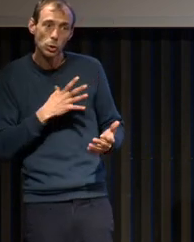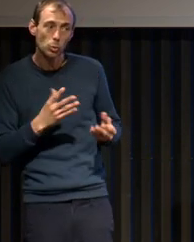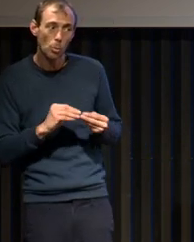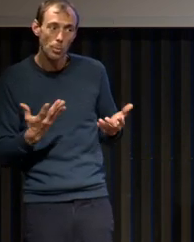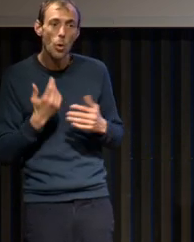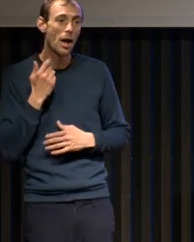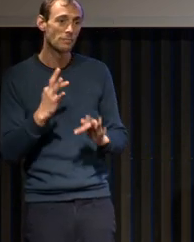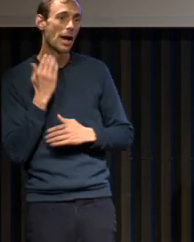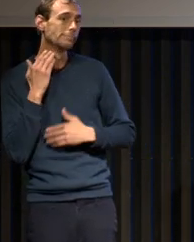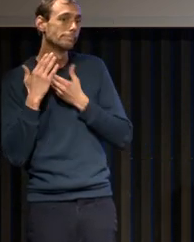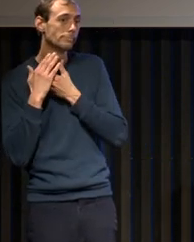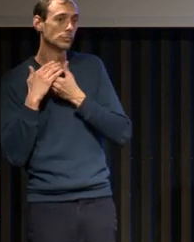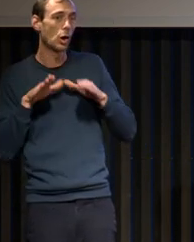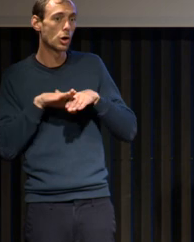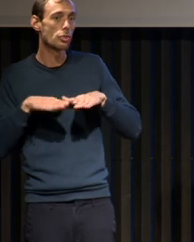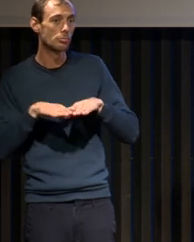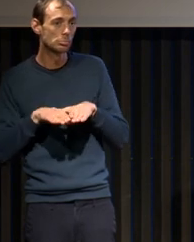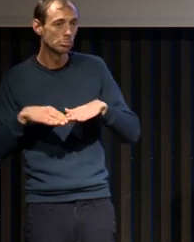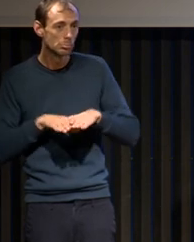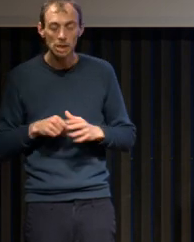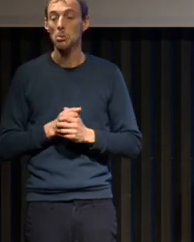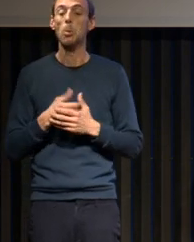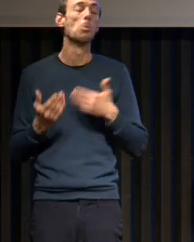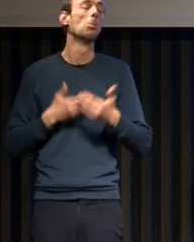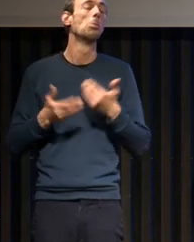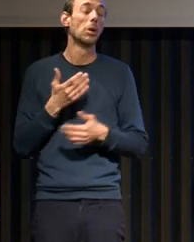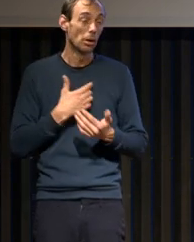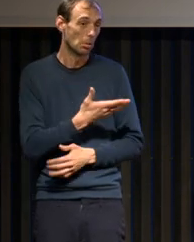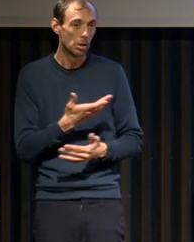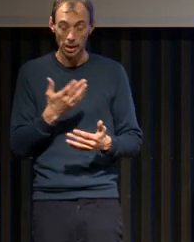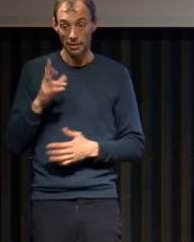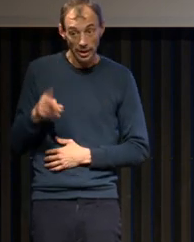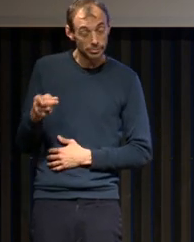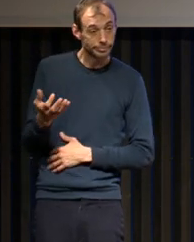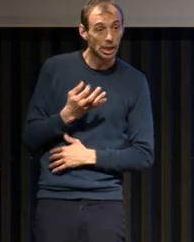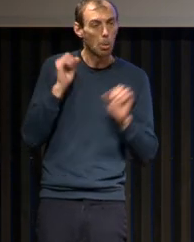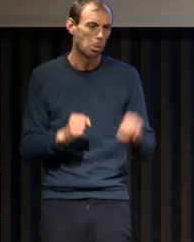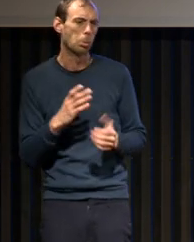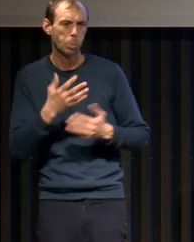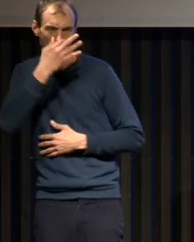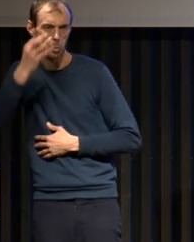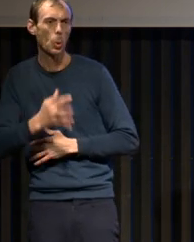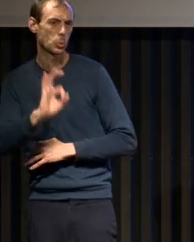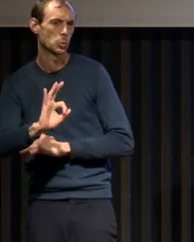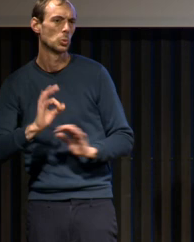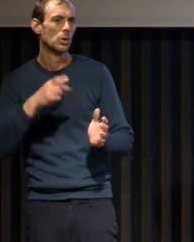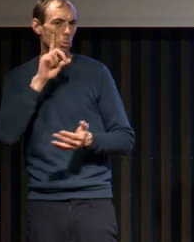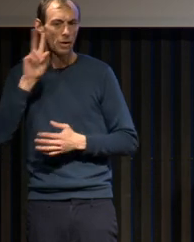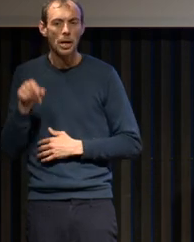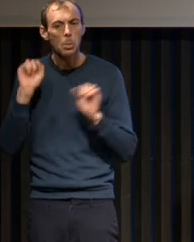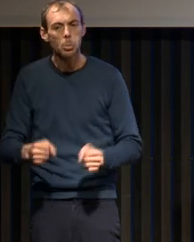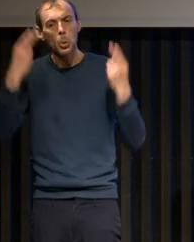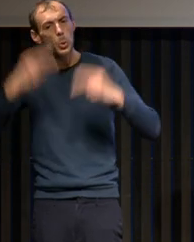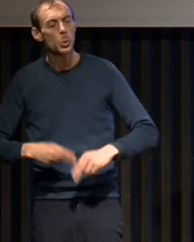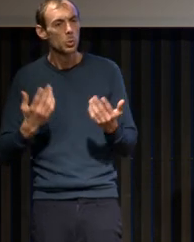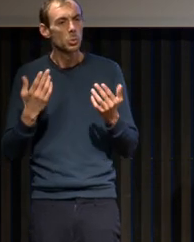le fait que le CO2 est toxique, jusqu'à dire qu'en fait, les sujets s'endorment plus de 200 fois par jour. Que le problème, en fait, c'est qu'ils s'endorment la journée du fait de la